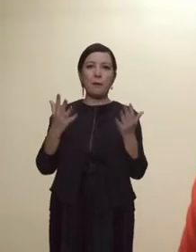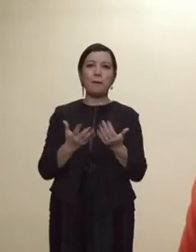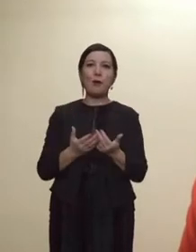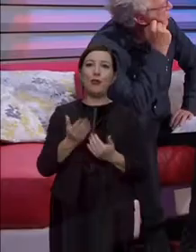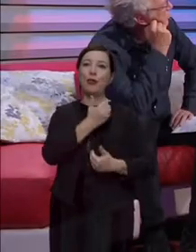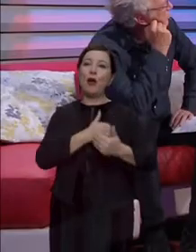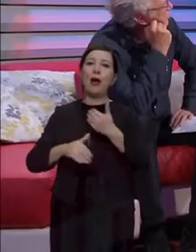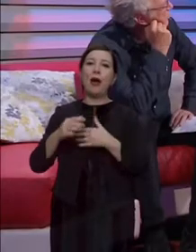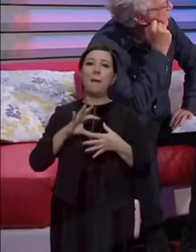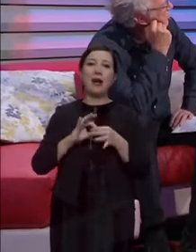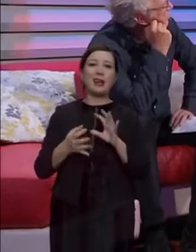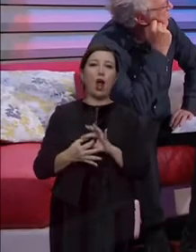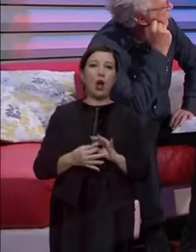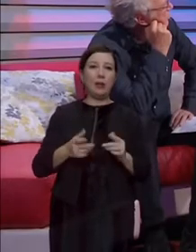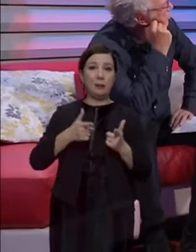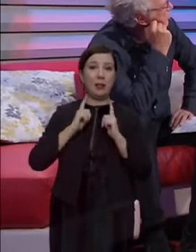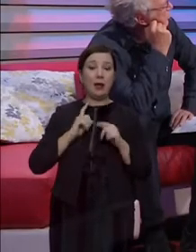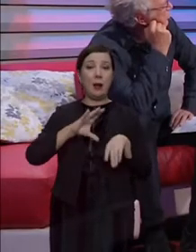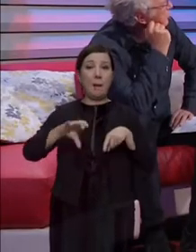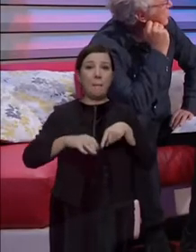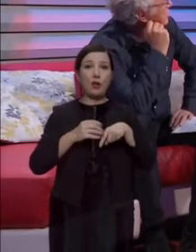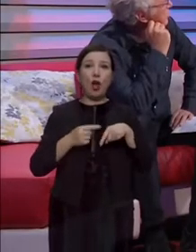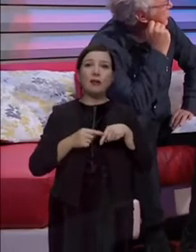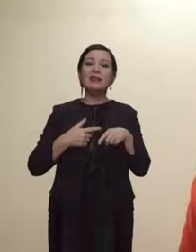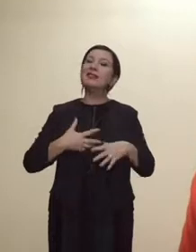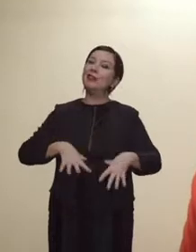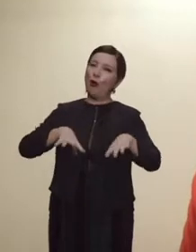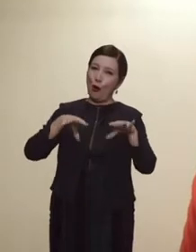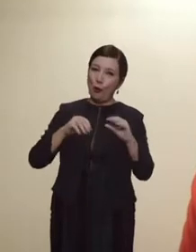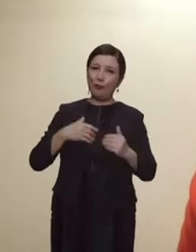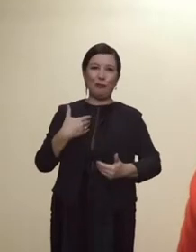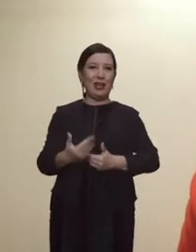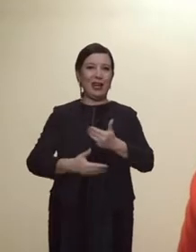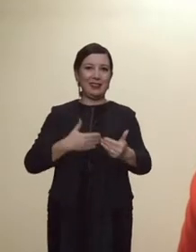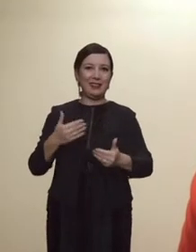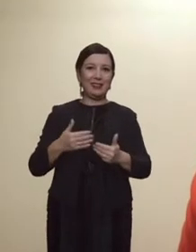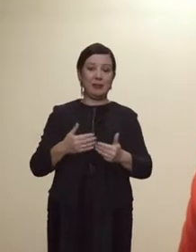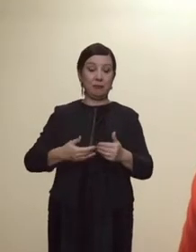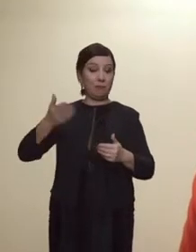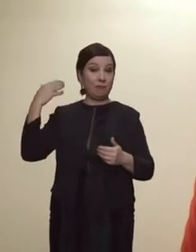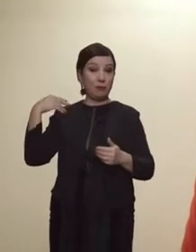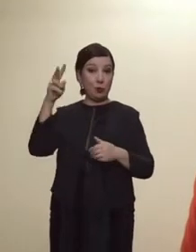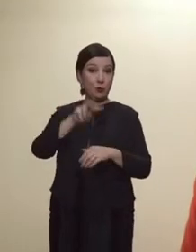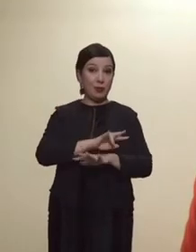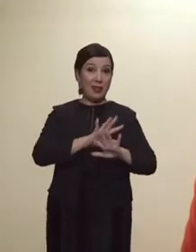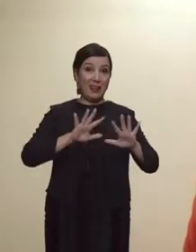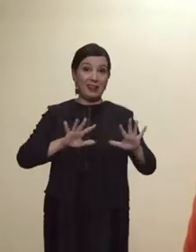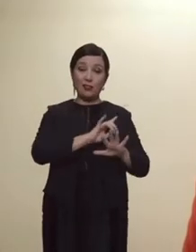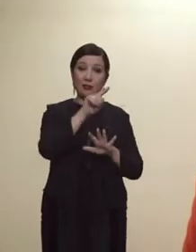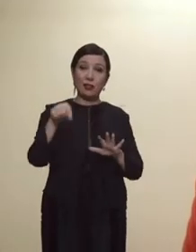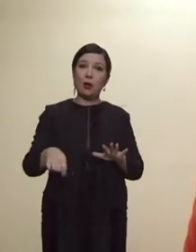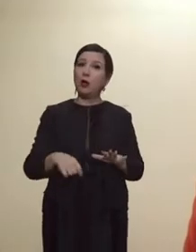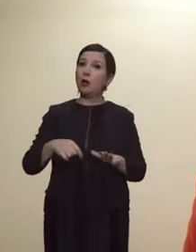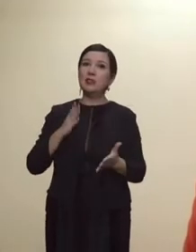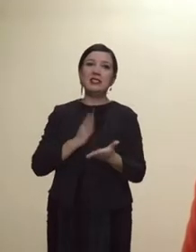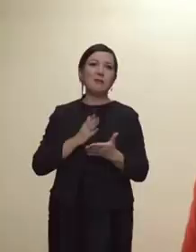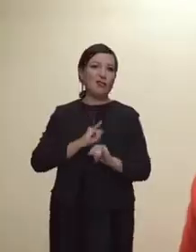paralimpico mi è stata data una protesi e ho potuto iniziare quindi dal lontano 2010 a oggi